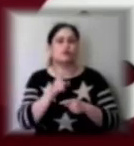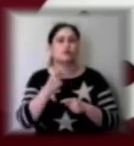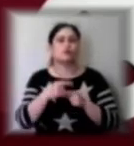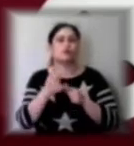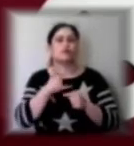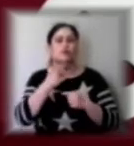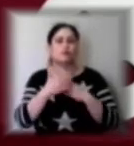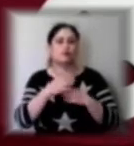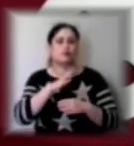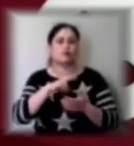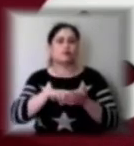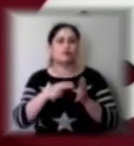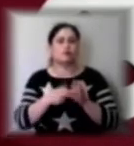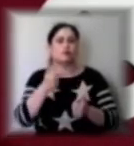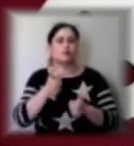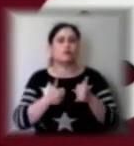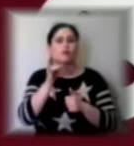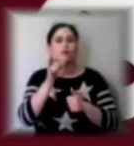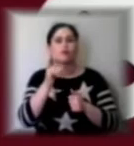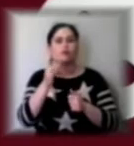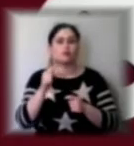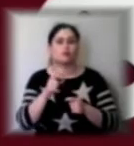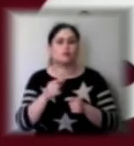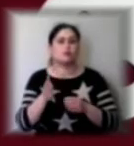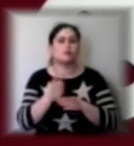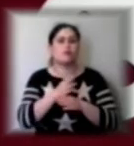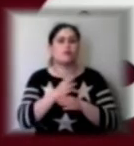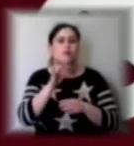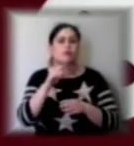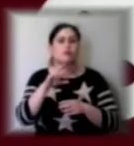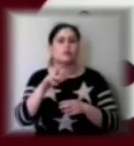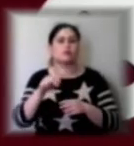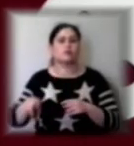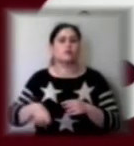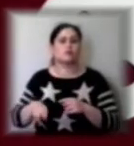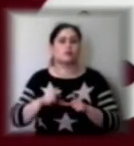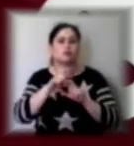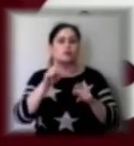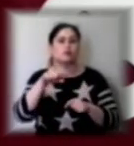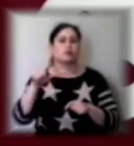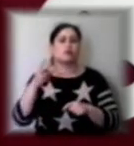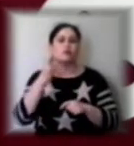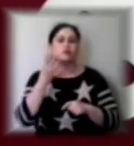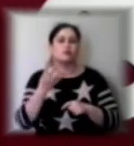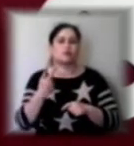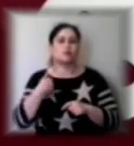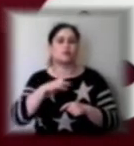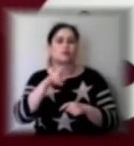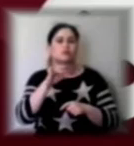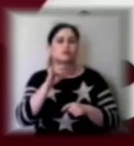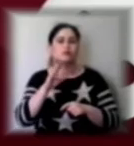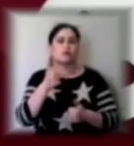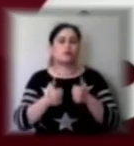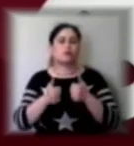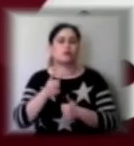хвилин. Тому що в нас попередньо запланована конкурсна комісія про заміщення авокатної посади на